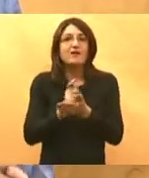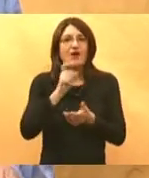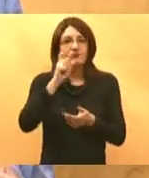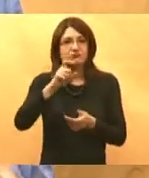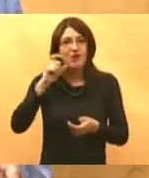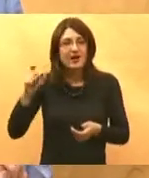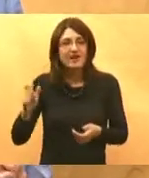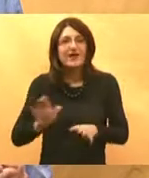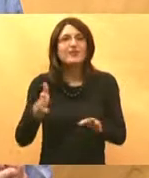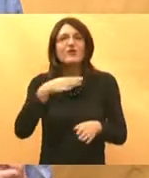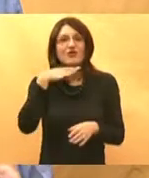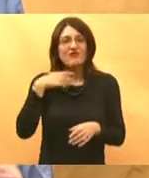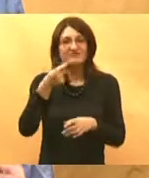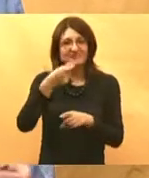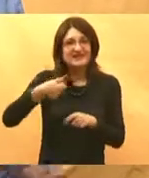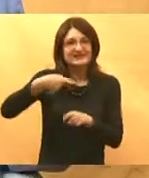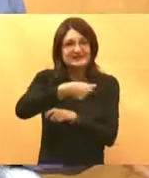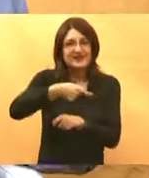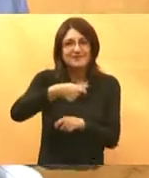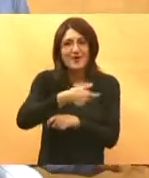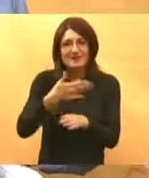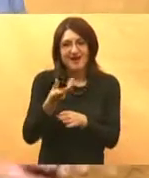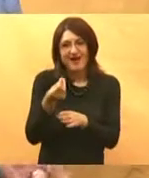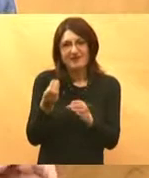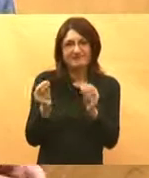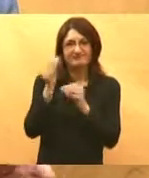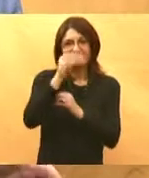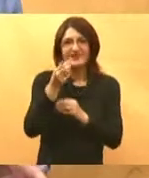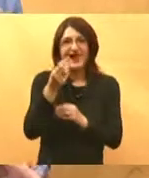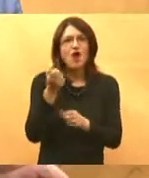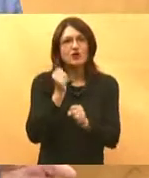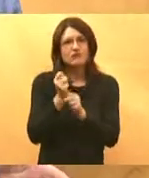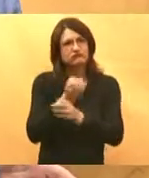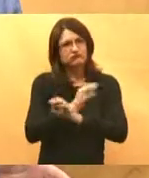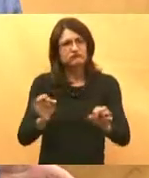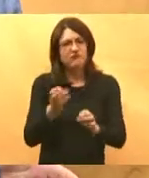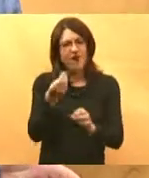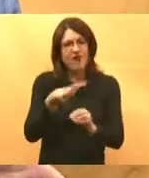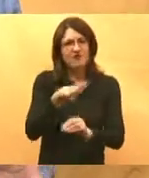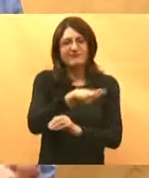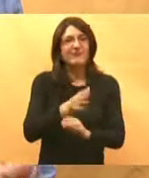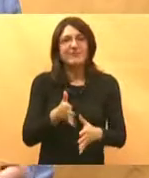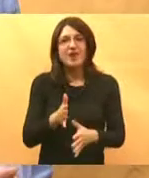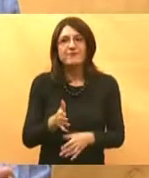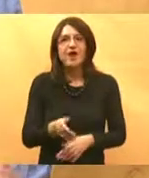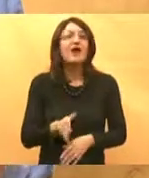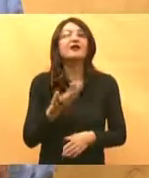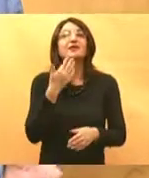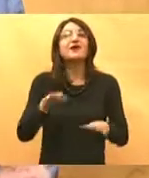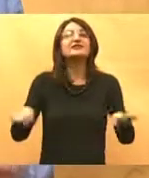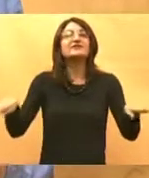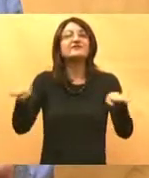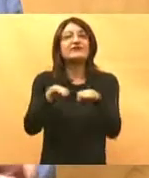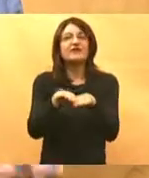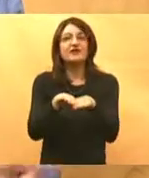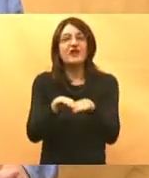stimulirani, da se ne stimulira rad i izvrsnost, nego po komunističkom sistemu svima manje, više jednako. Jesu